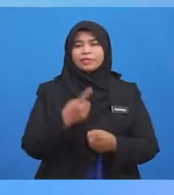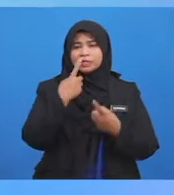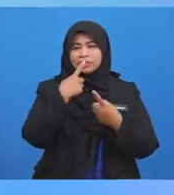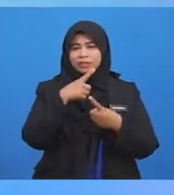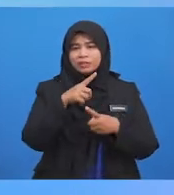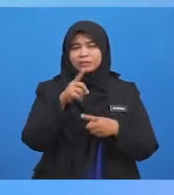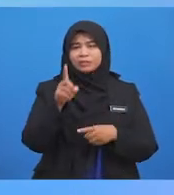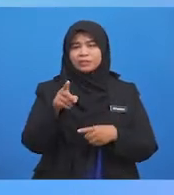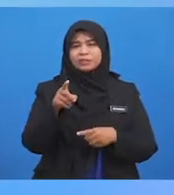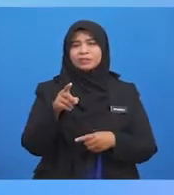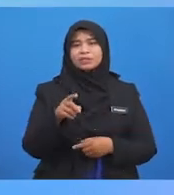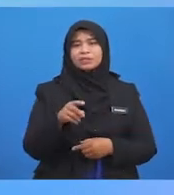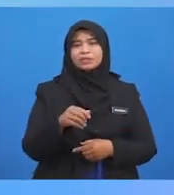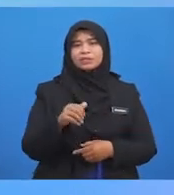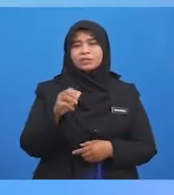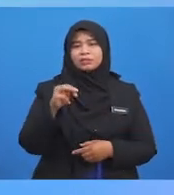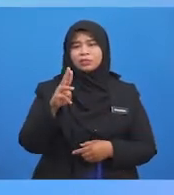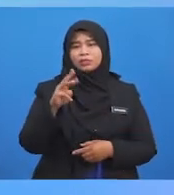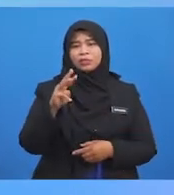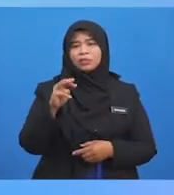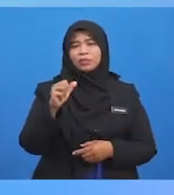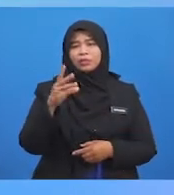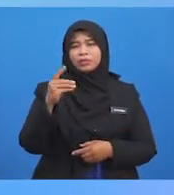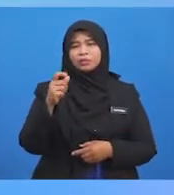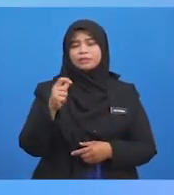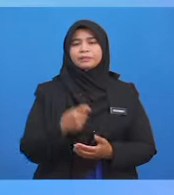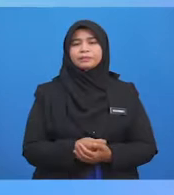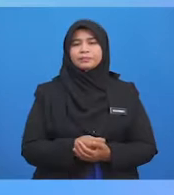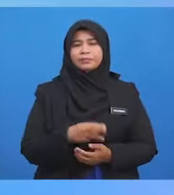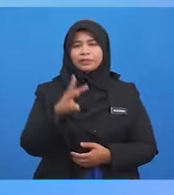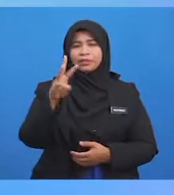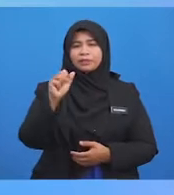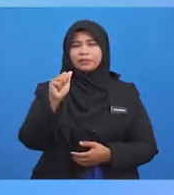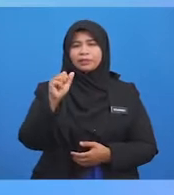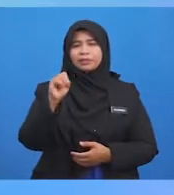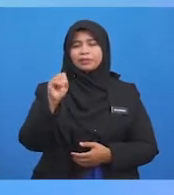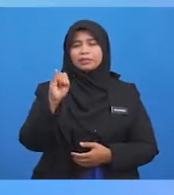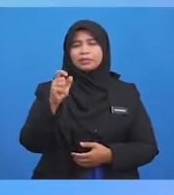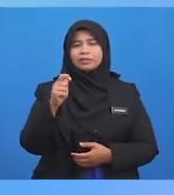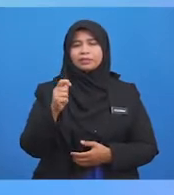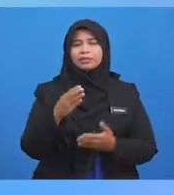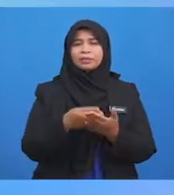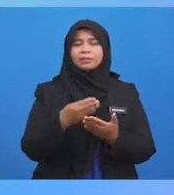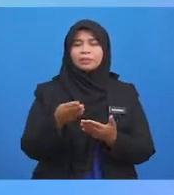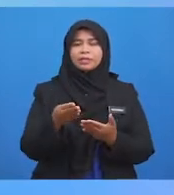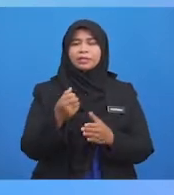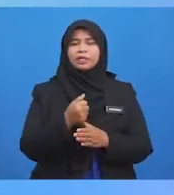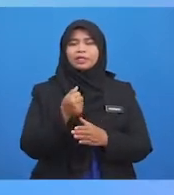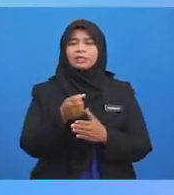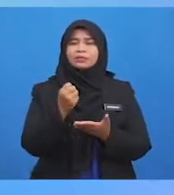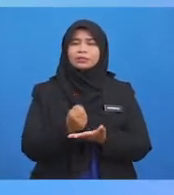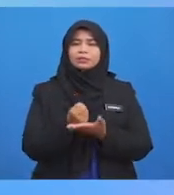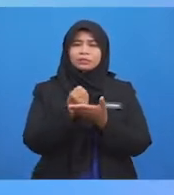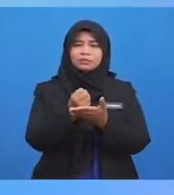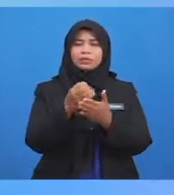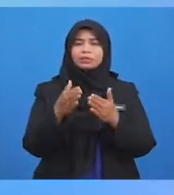Mestilah Akad Al-Mu'awabat Yang kelima Wasiat Wasiat Ialah Pemberian Atau